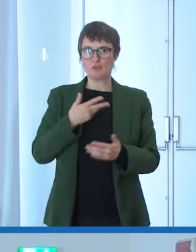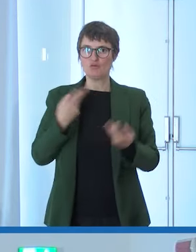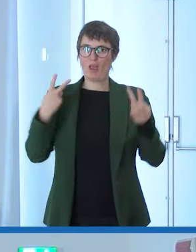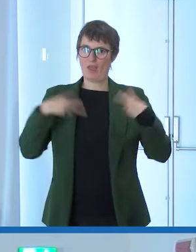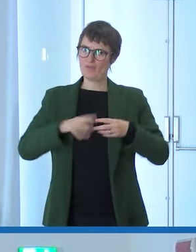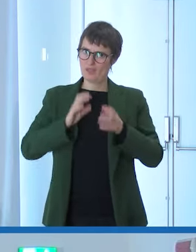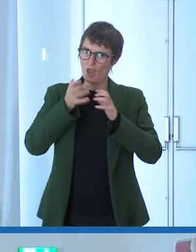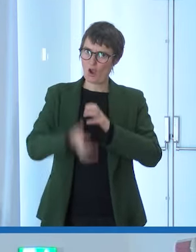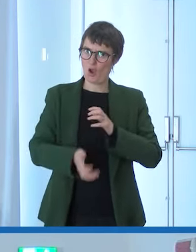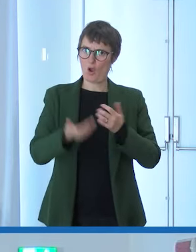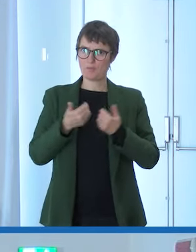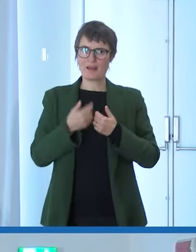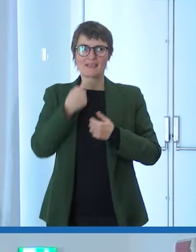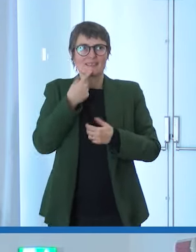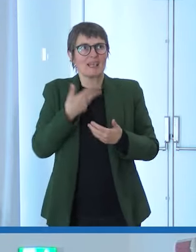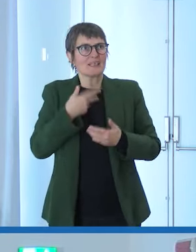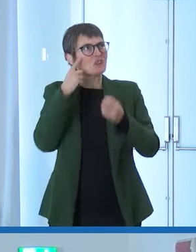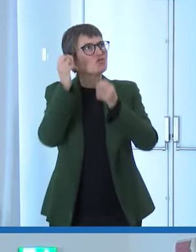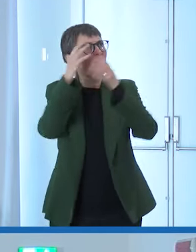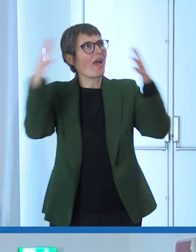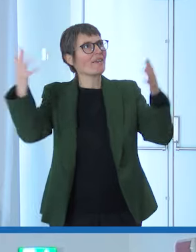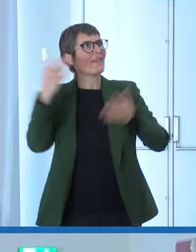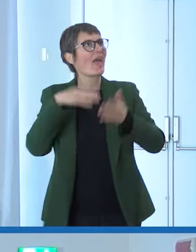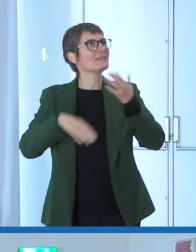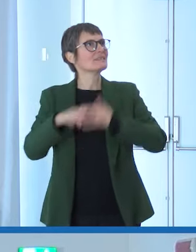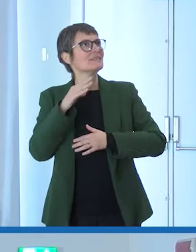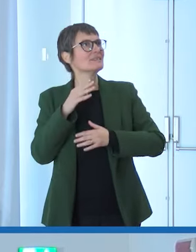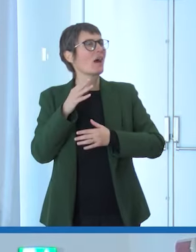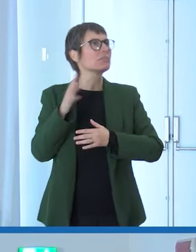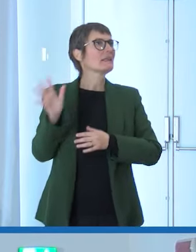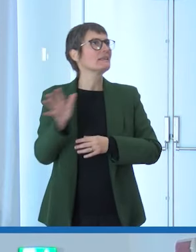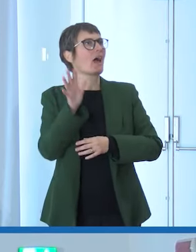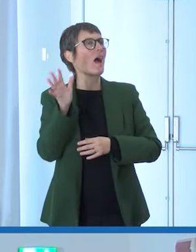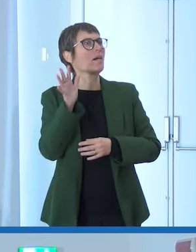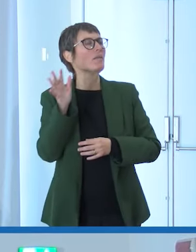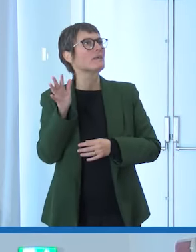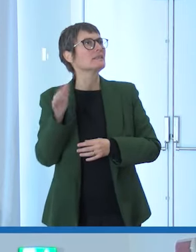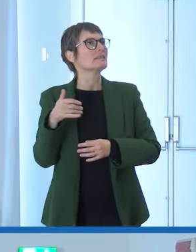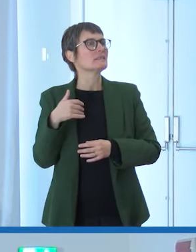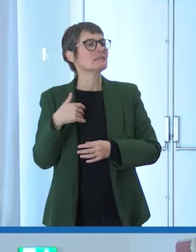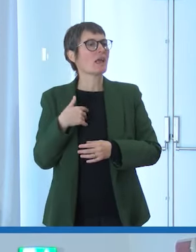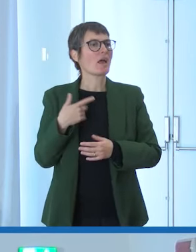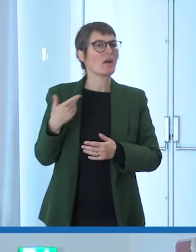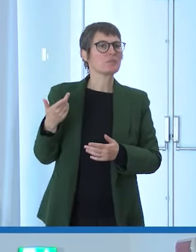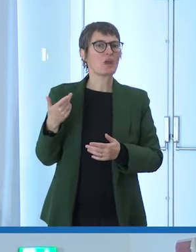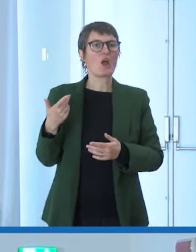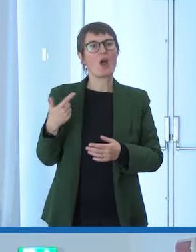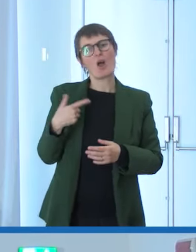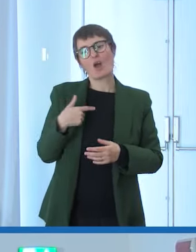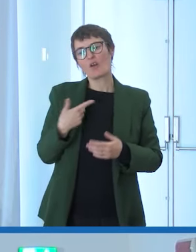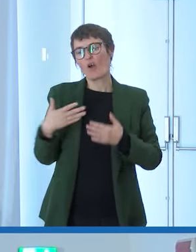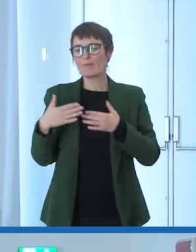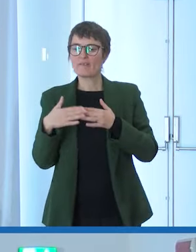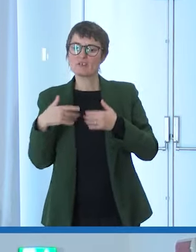avevano l'idea della disabilità di quello là che sta vicino al balcone con la copertina sulle